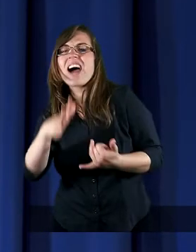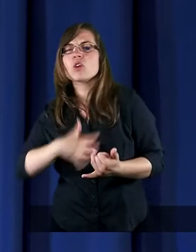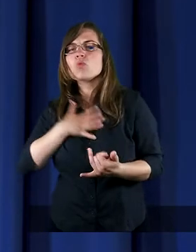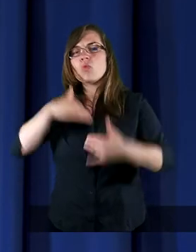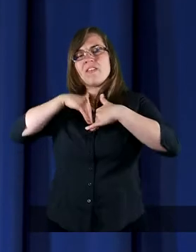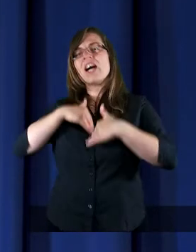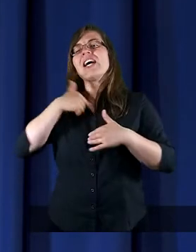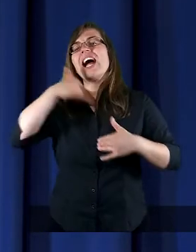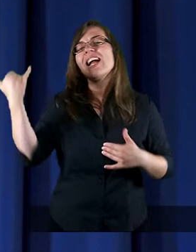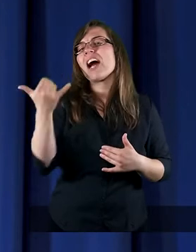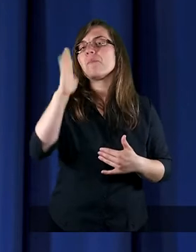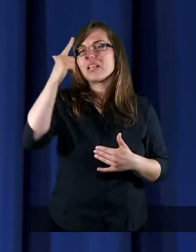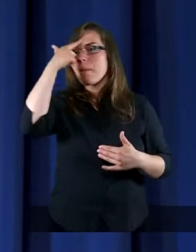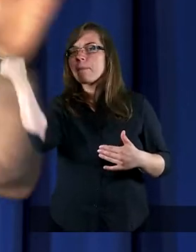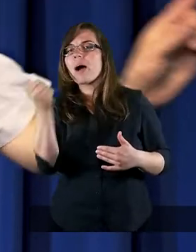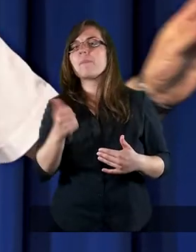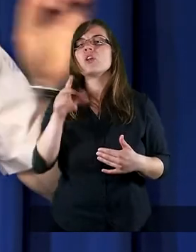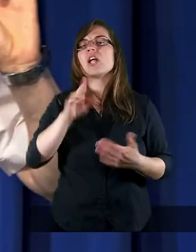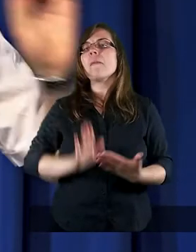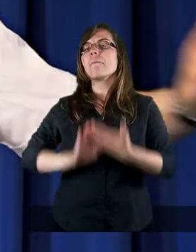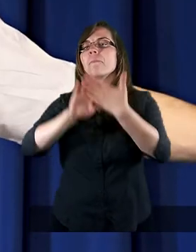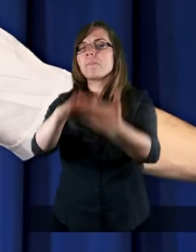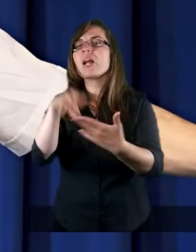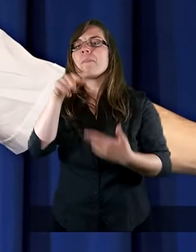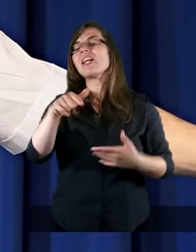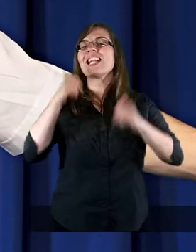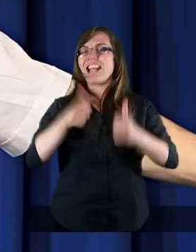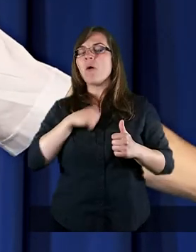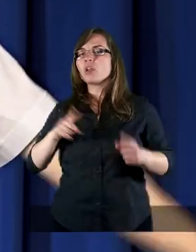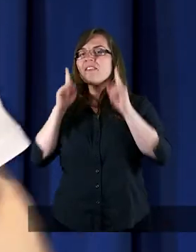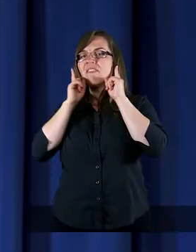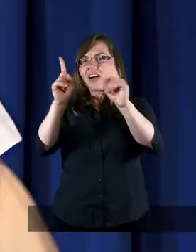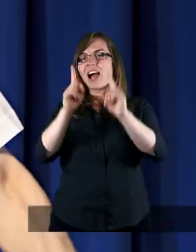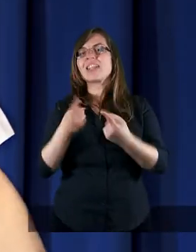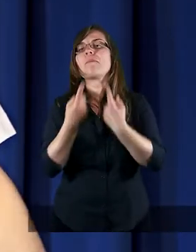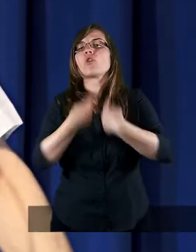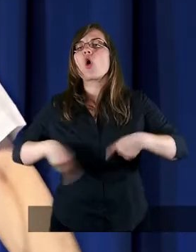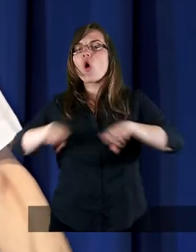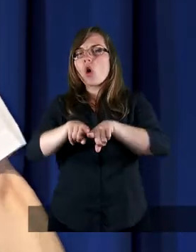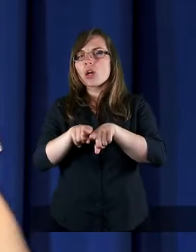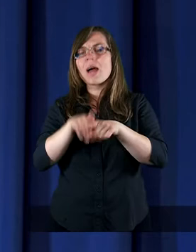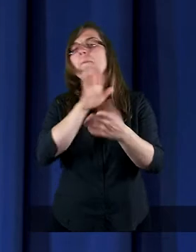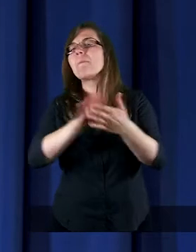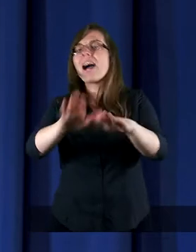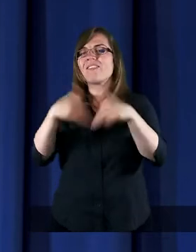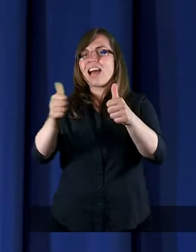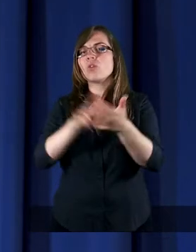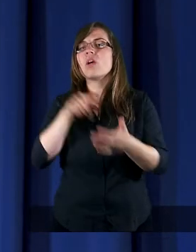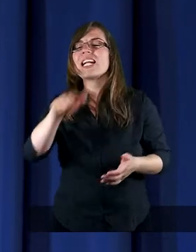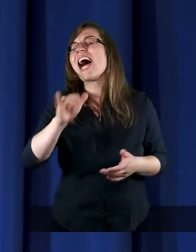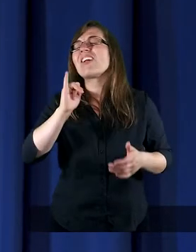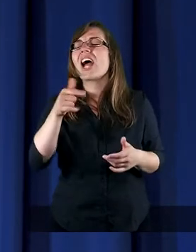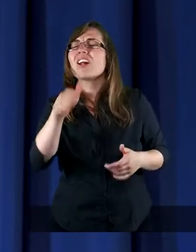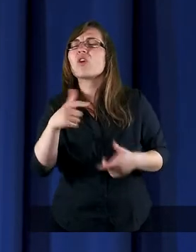ja zawsze będę pamiętał, że przebaczenie stało się faktem dokonanym. Bez względu na to, jak będę się